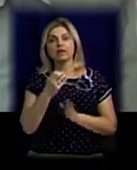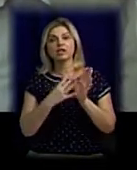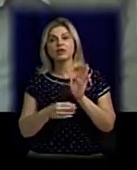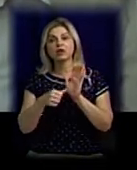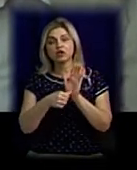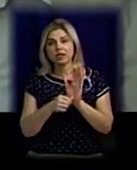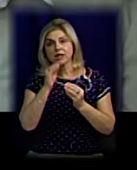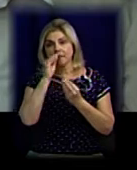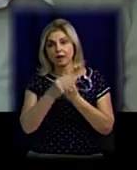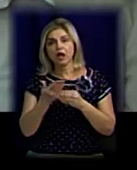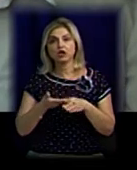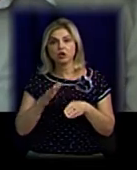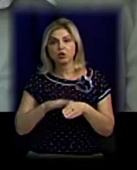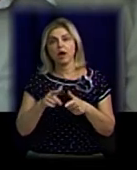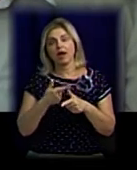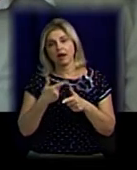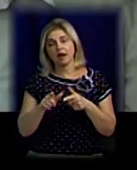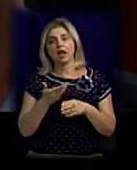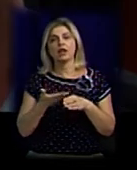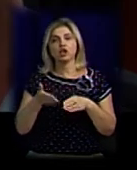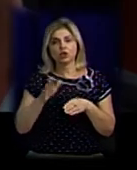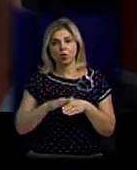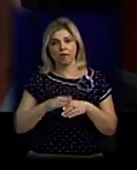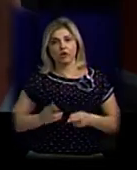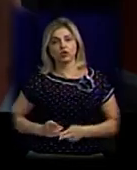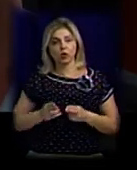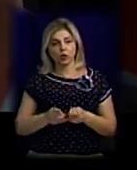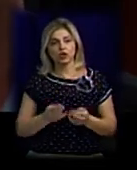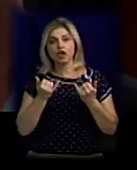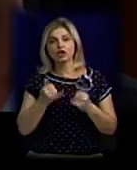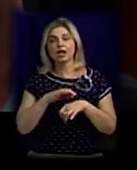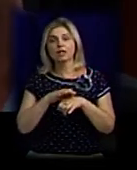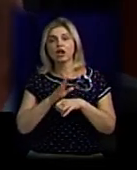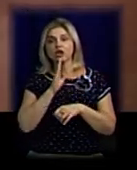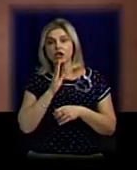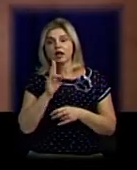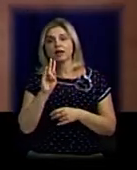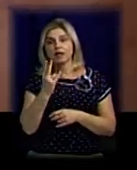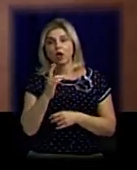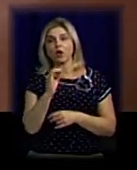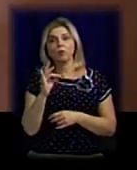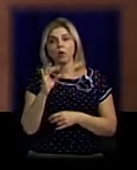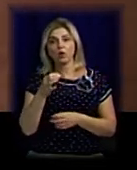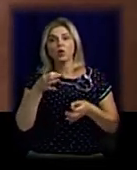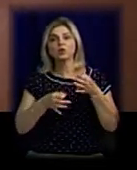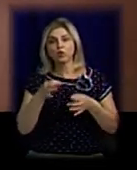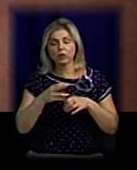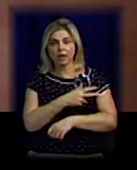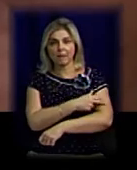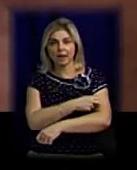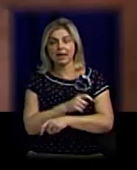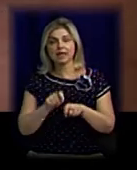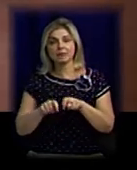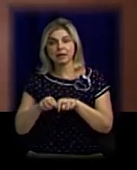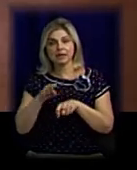приховане тяжкого або особово тяжкого зводження». Зараз тіло жінки знаходиться в Миколаївському обласному бюро судово-медичних експертиз.